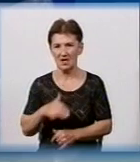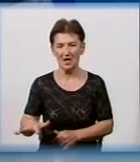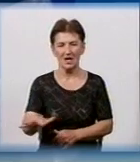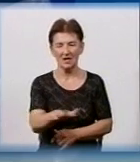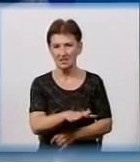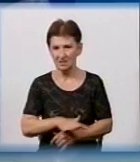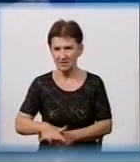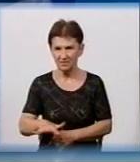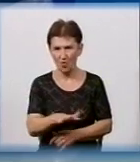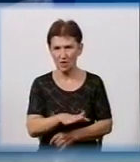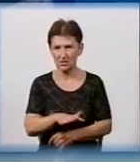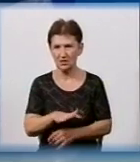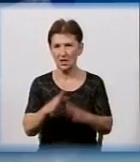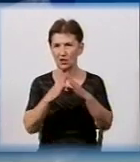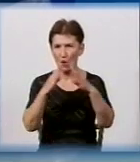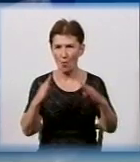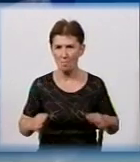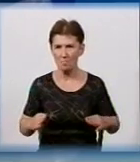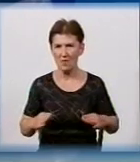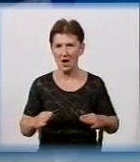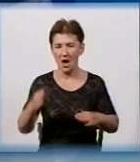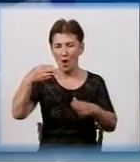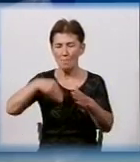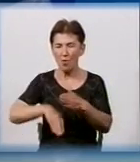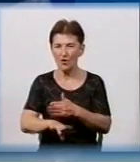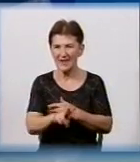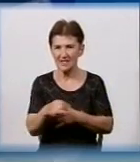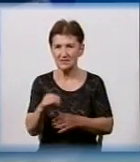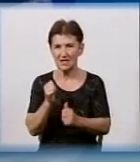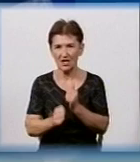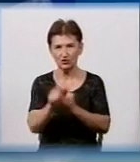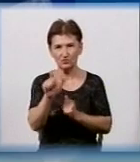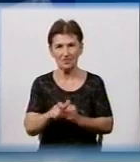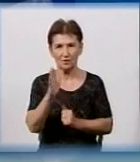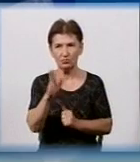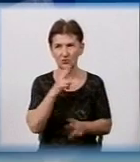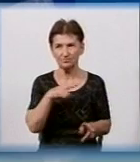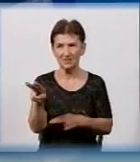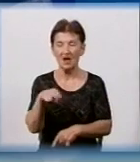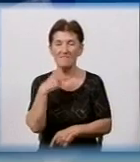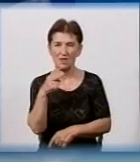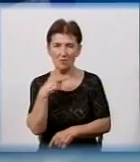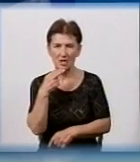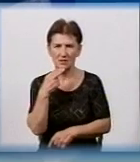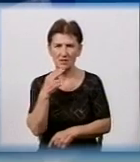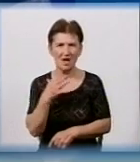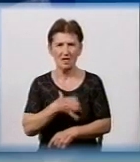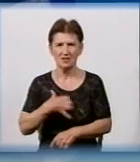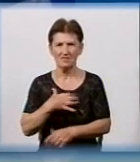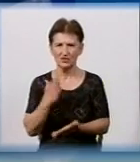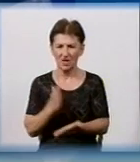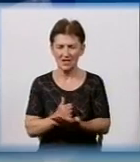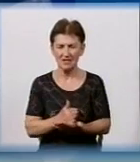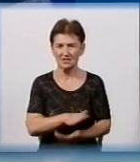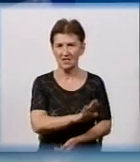на своєм домі, в своєм під'їзде. Якщо кожен людина буде обращати на це увагу, независимо, є ли у нього діти маленькі,